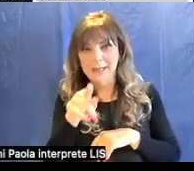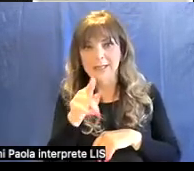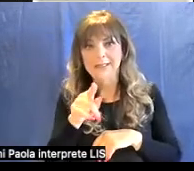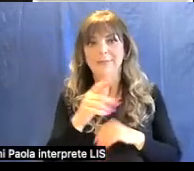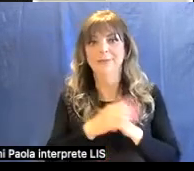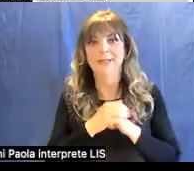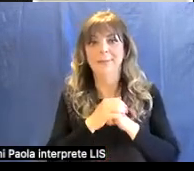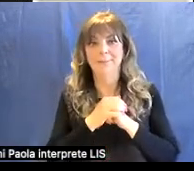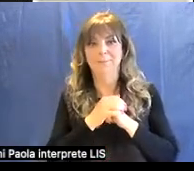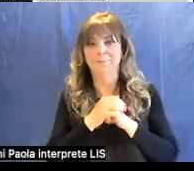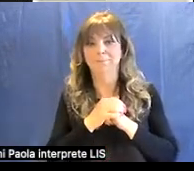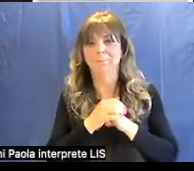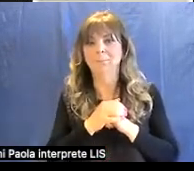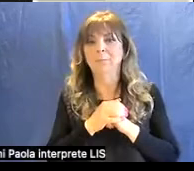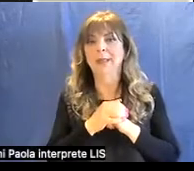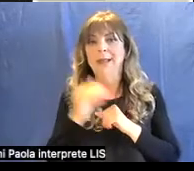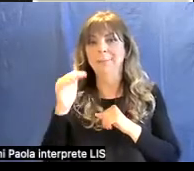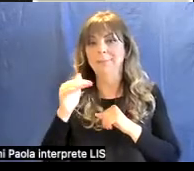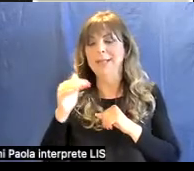Trinità.